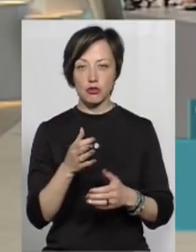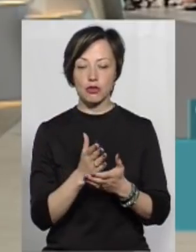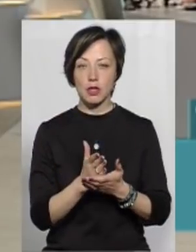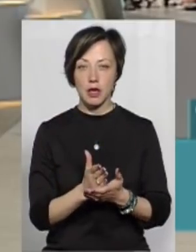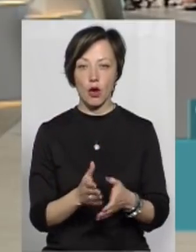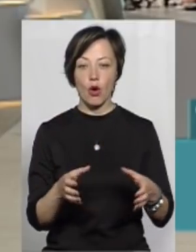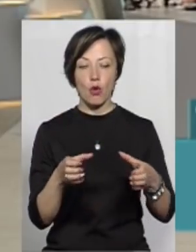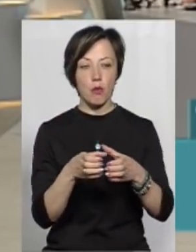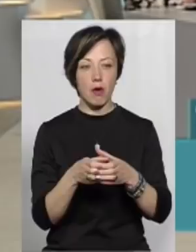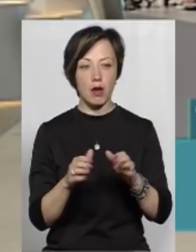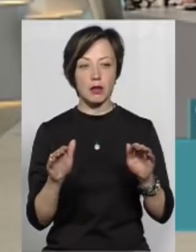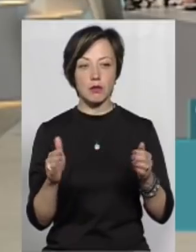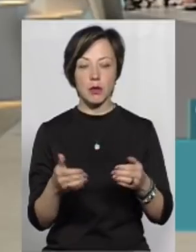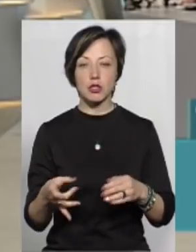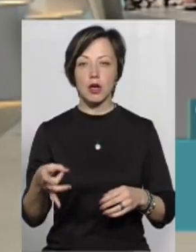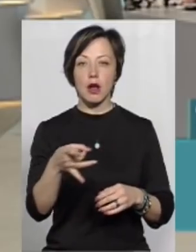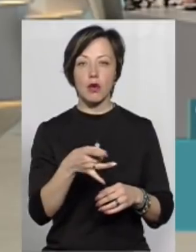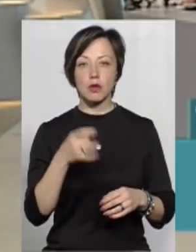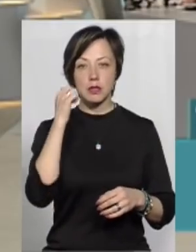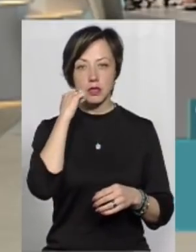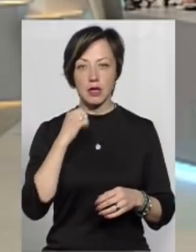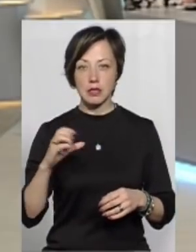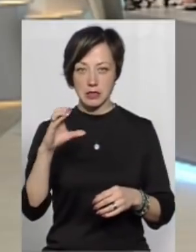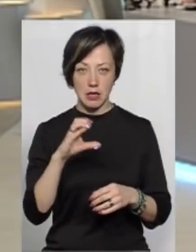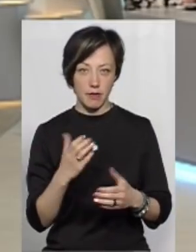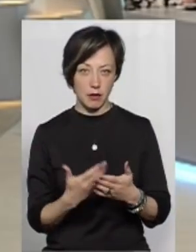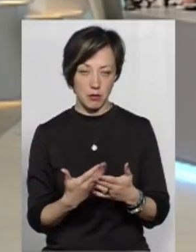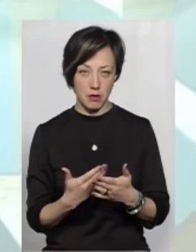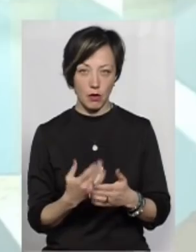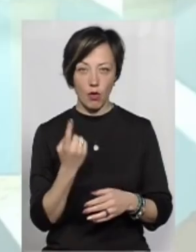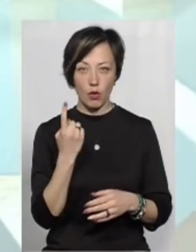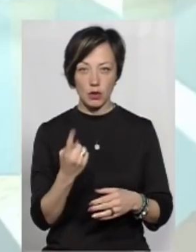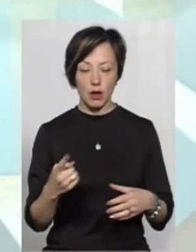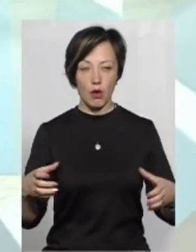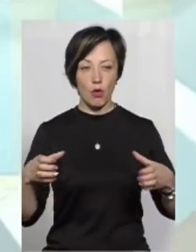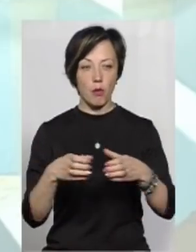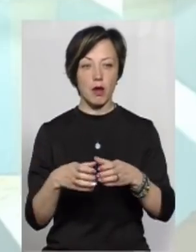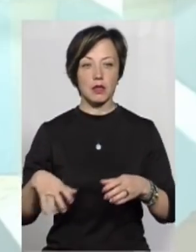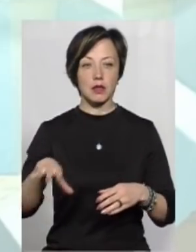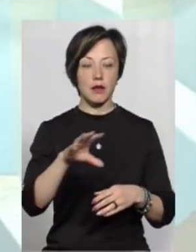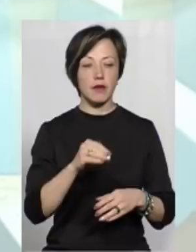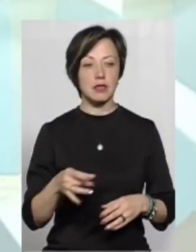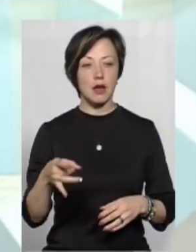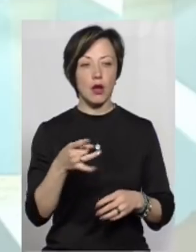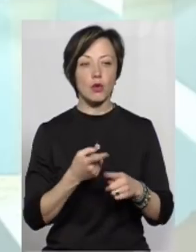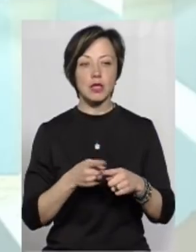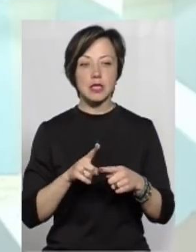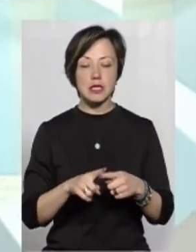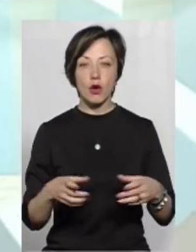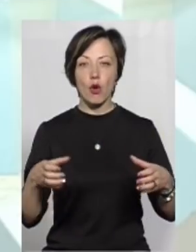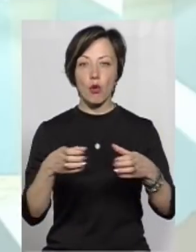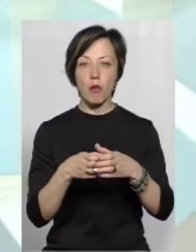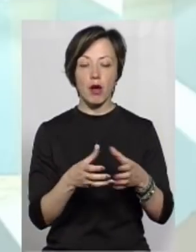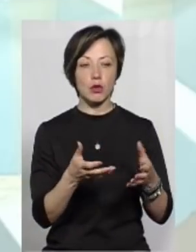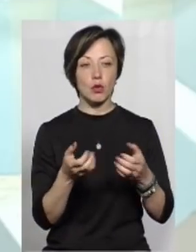громади у межах району. Старосинявська, наприклад. Одна громада на весь район. І ці громади